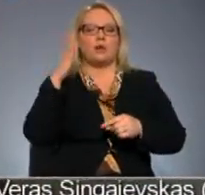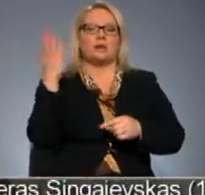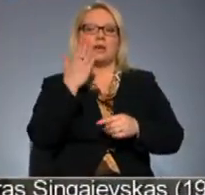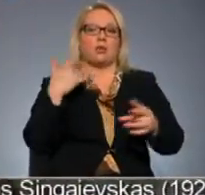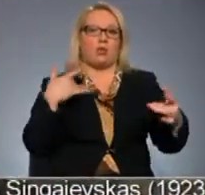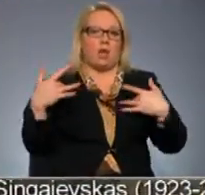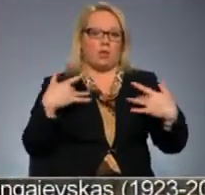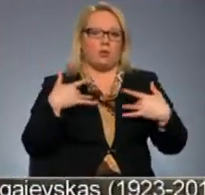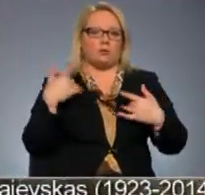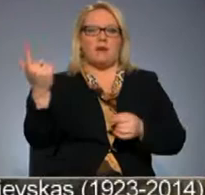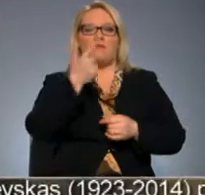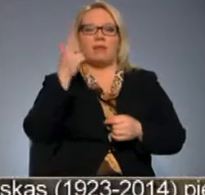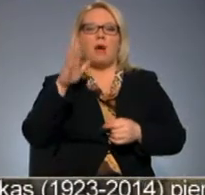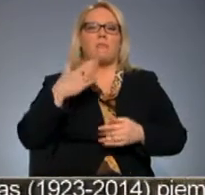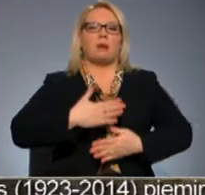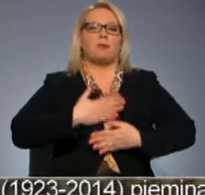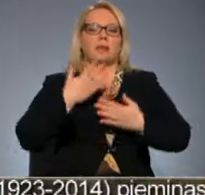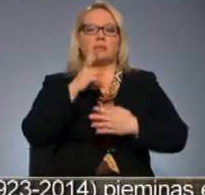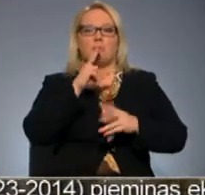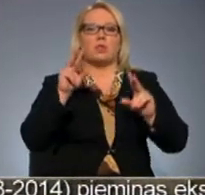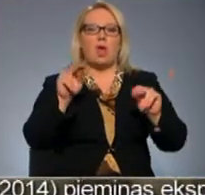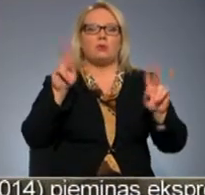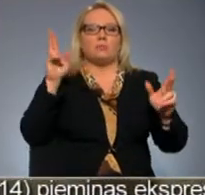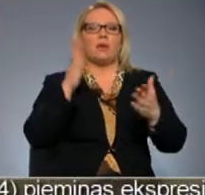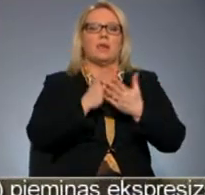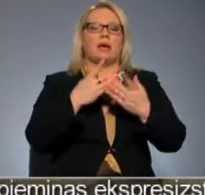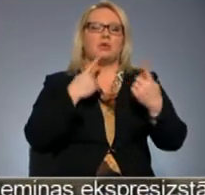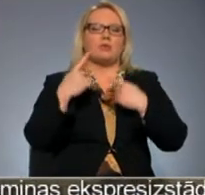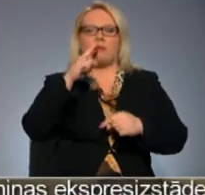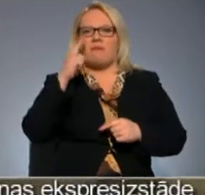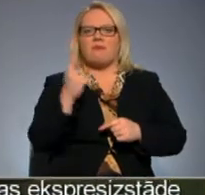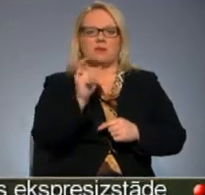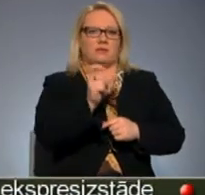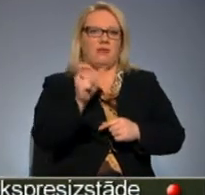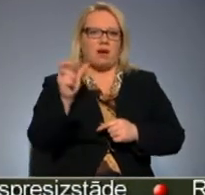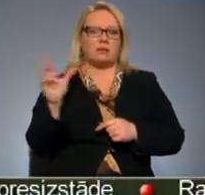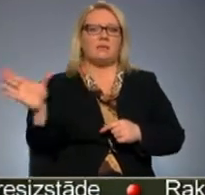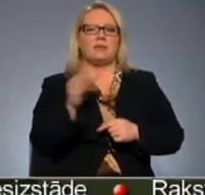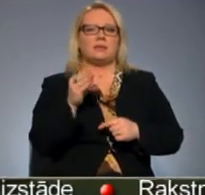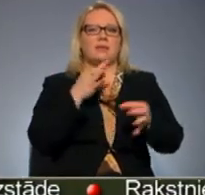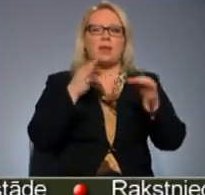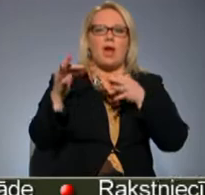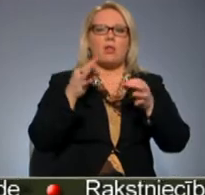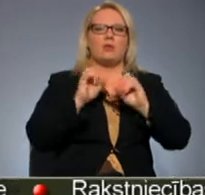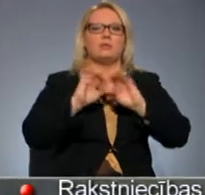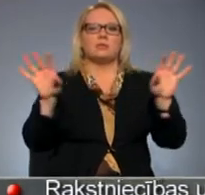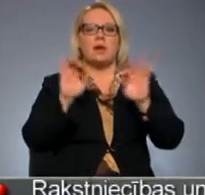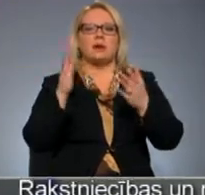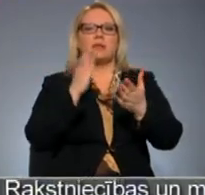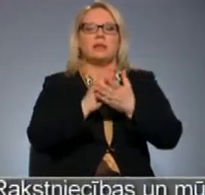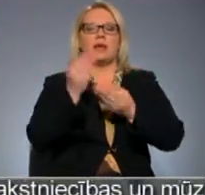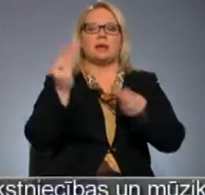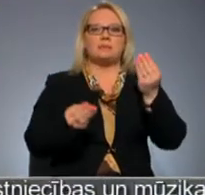teatros. Filmā par milstību un neusticību netiek izrunāts neviens vārds, visi dialogi un stāsts tiek